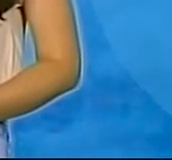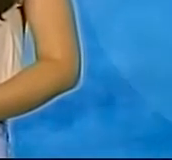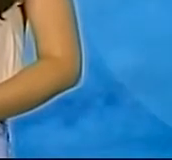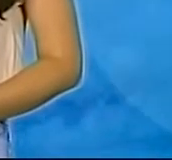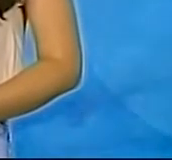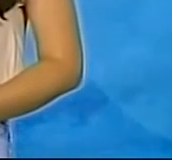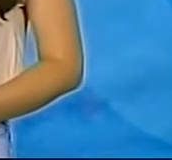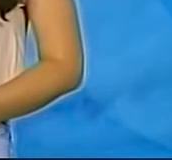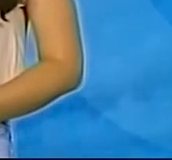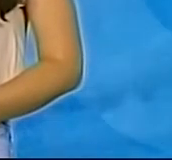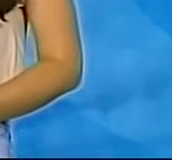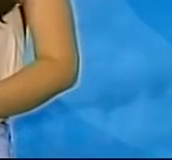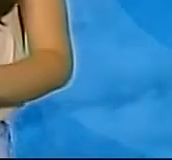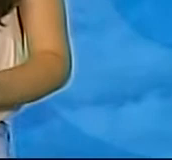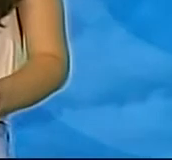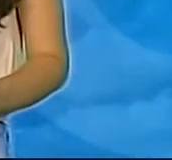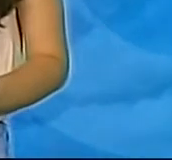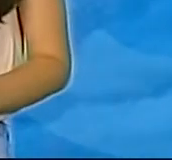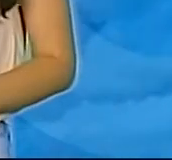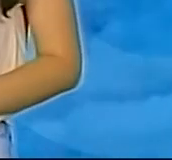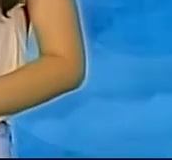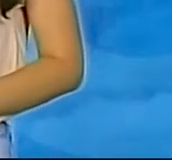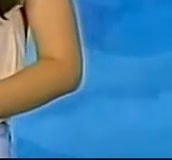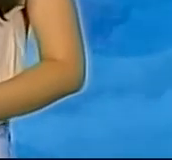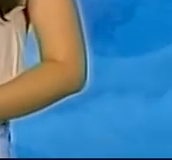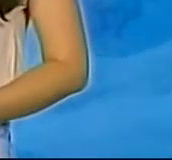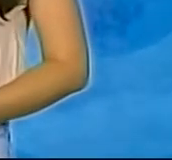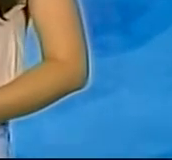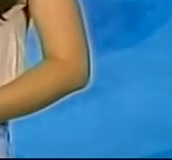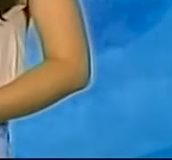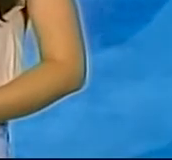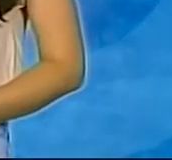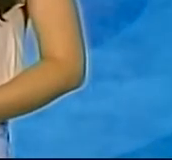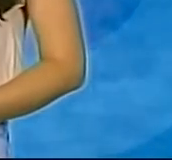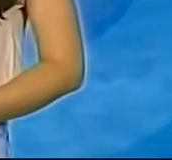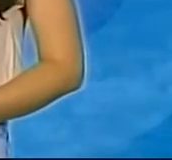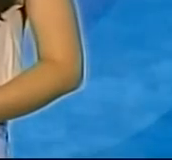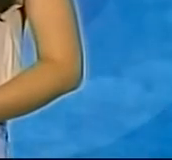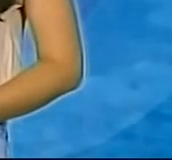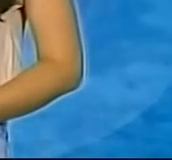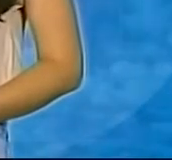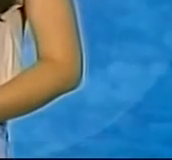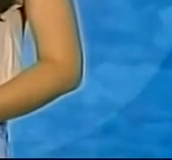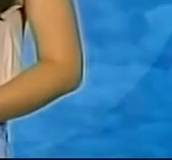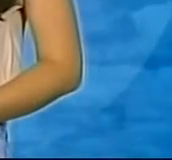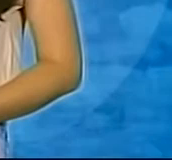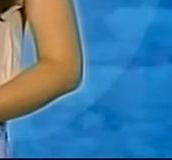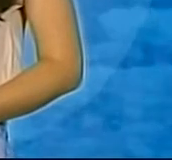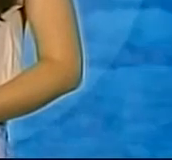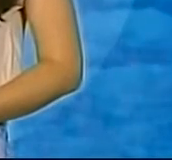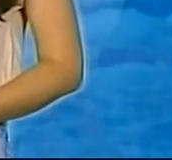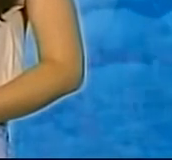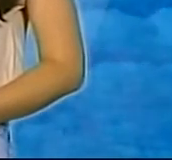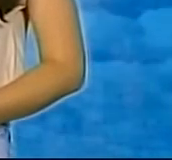градусів. Вдень можемо очікувати 32-34 градусів вищу нуля. Радіаційний фон складатиме 14